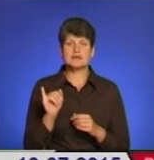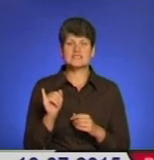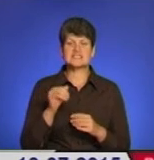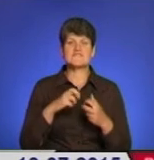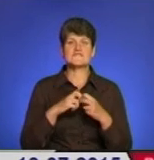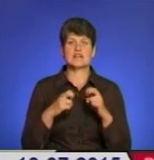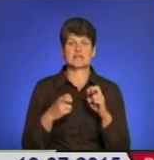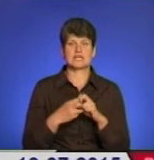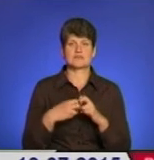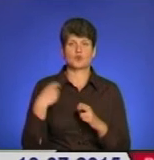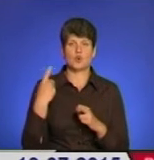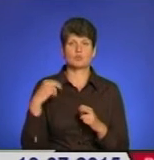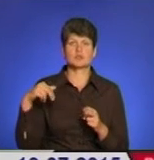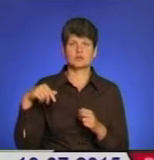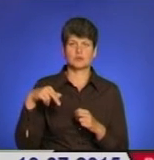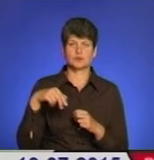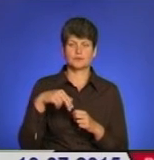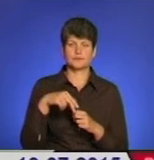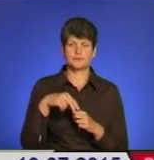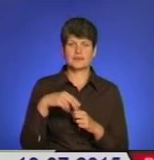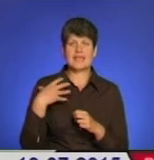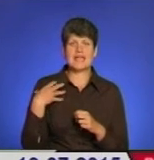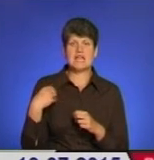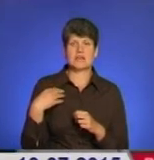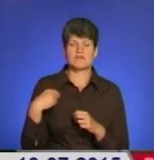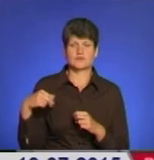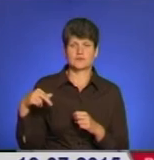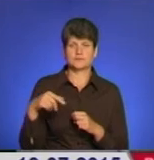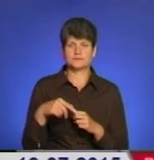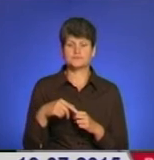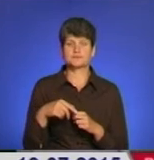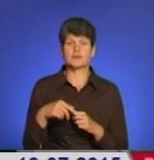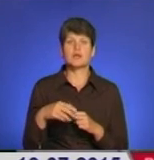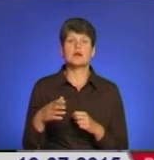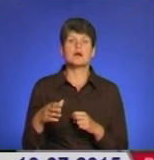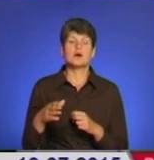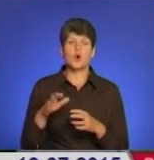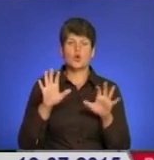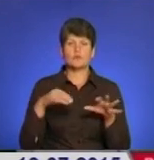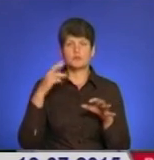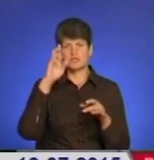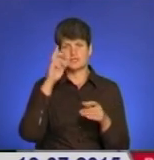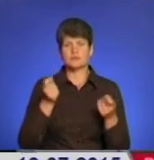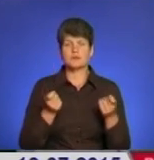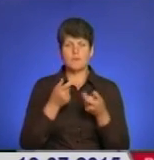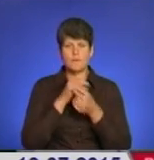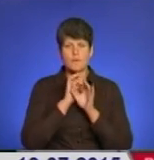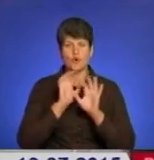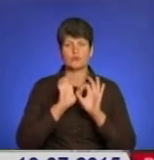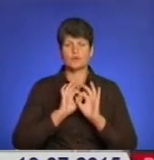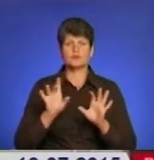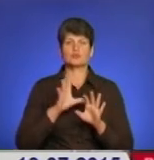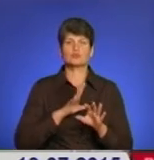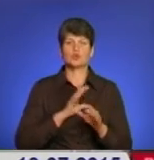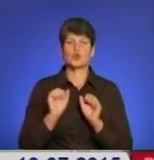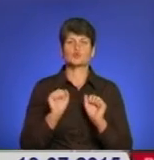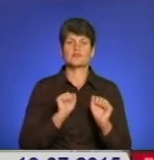Франківської області виходять, і з Львівщини. Голова облдержадміністрації Степан Барна поінформував, що було видане